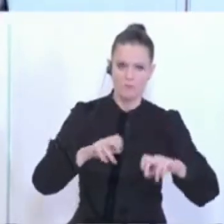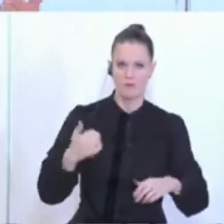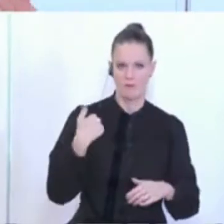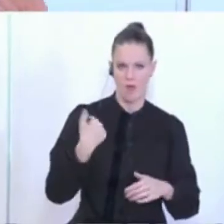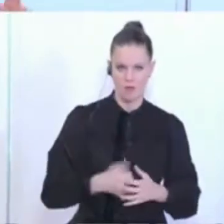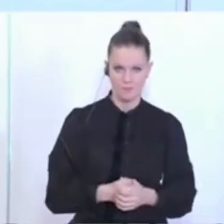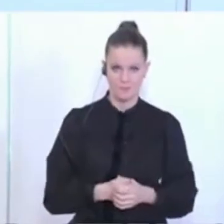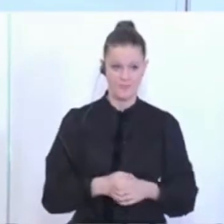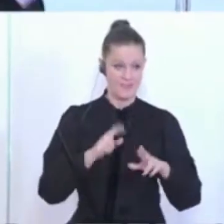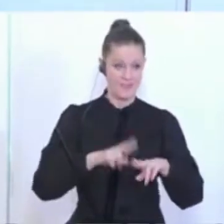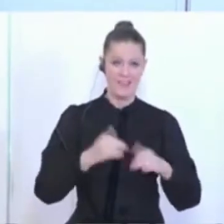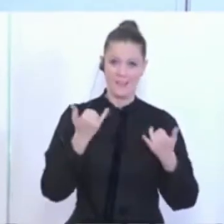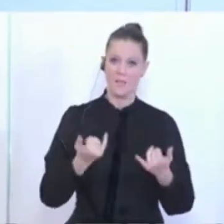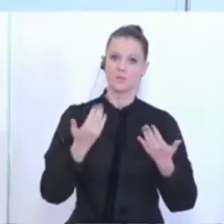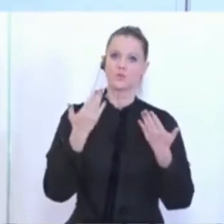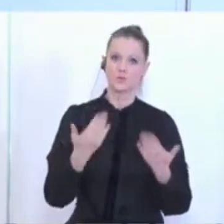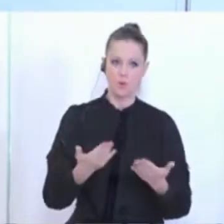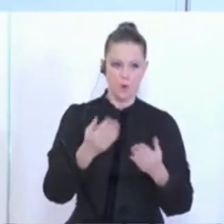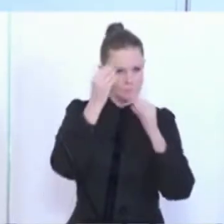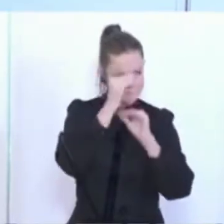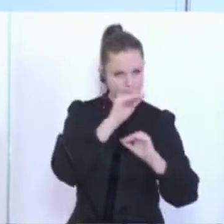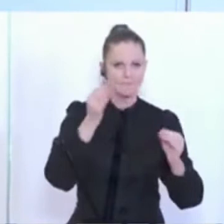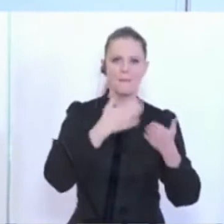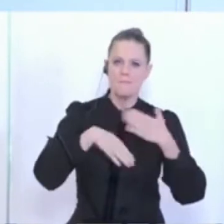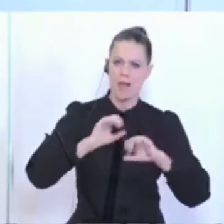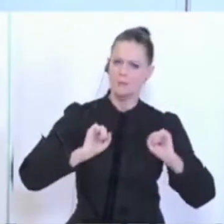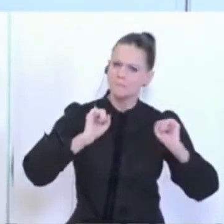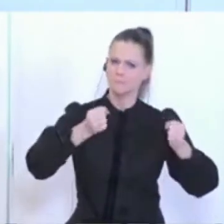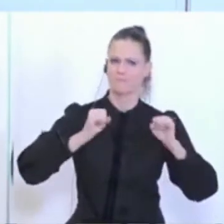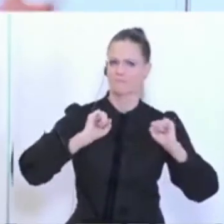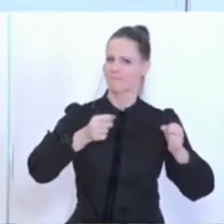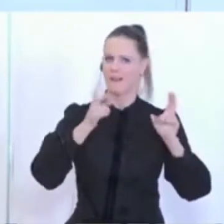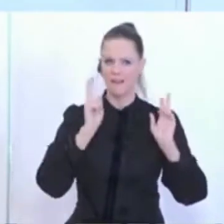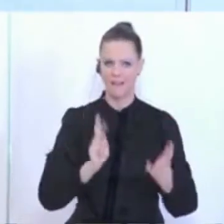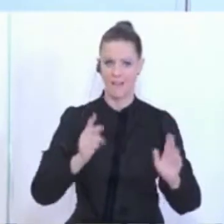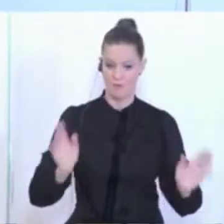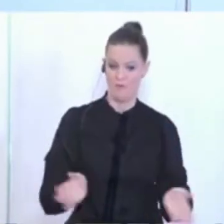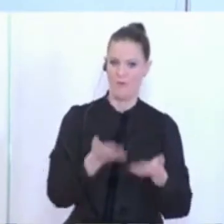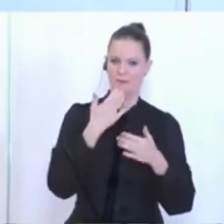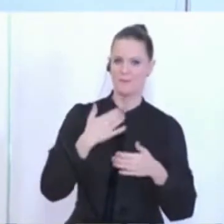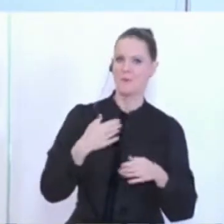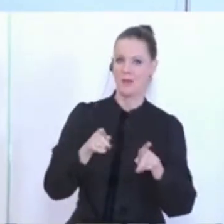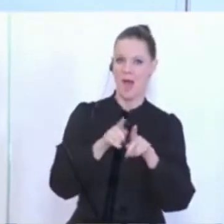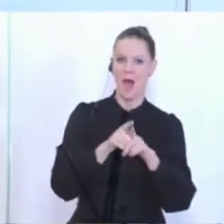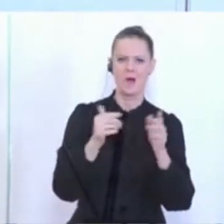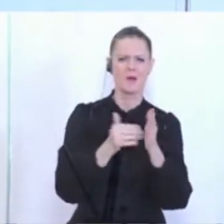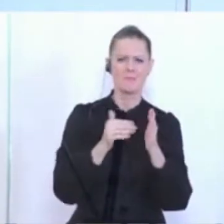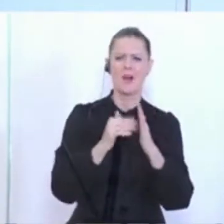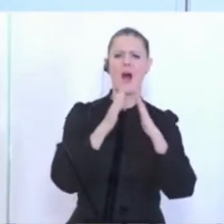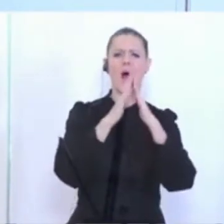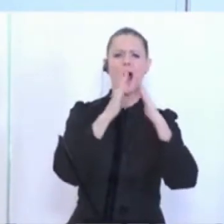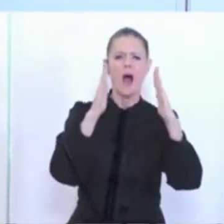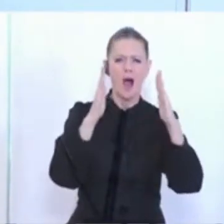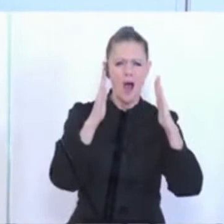wenn wir das jetzt so propagieren, durchaus mehr Betätigung zulassen zu wollen oder fördern zu wollen, dass man immer auch selber den Hausverstand einschaltet. Ja,